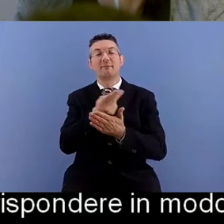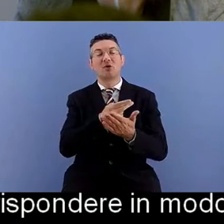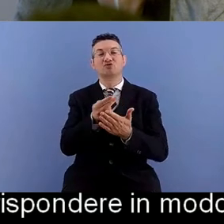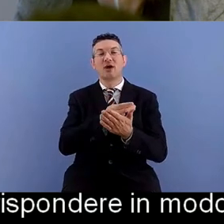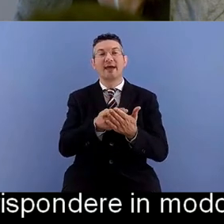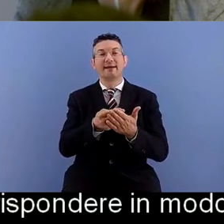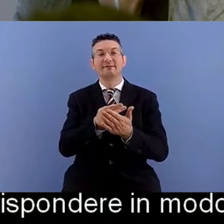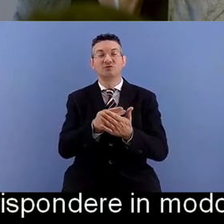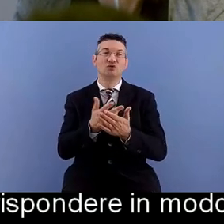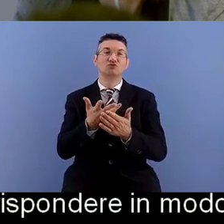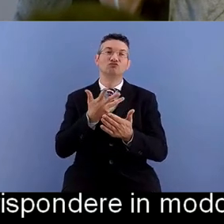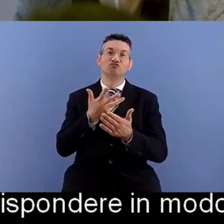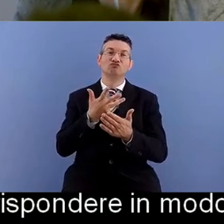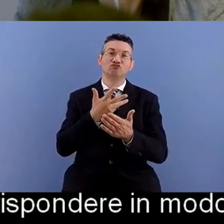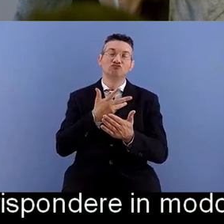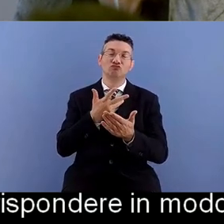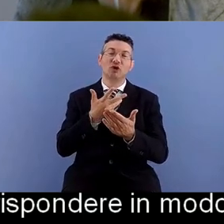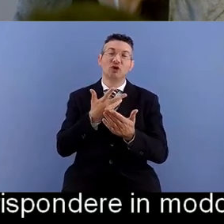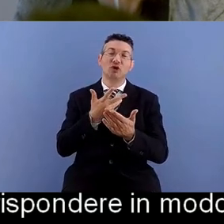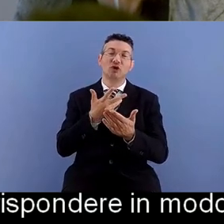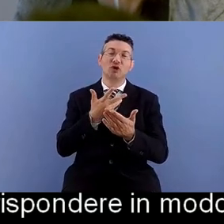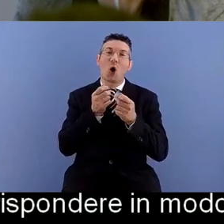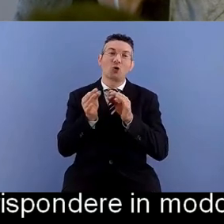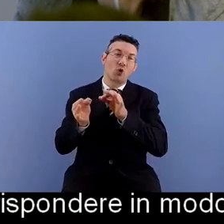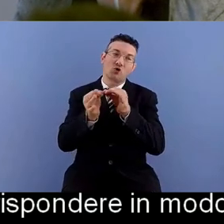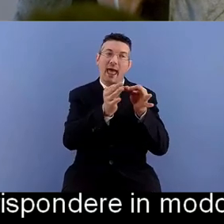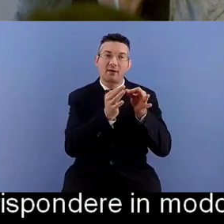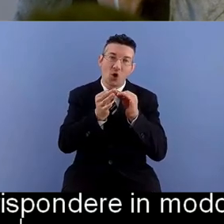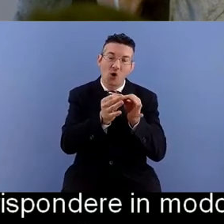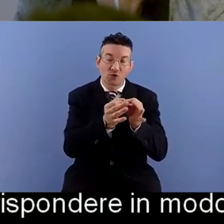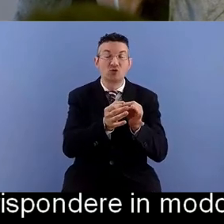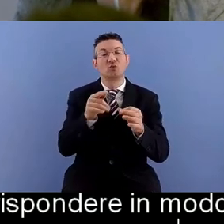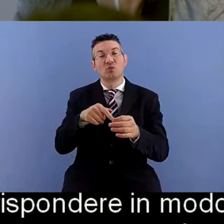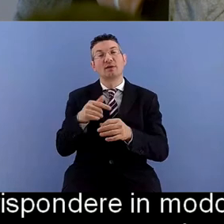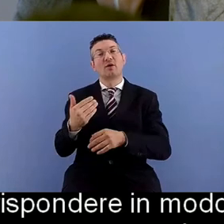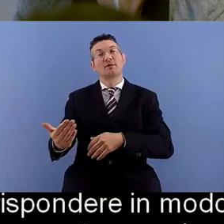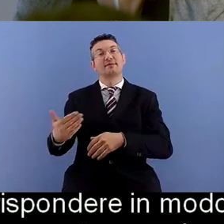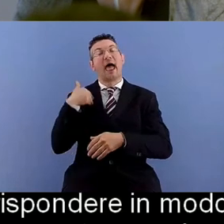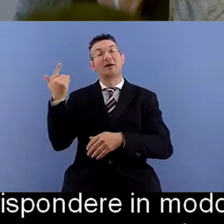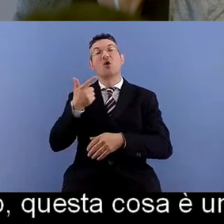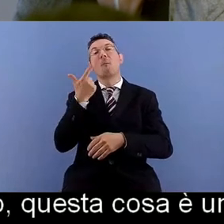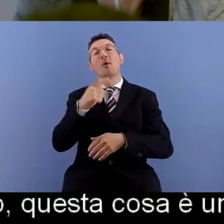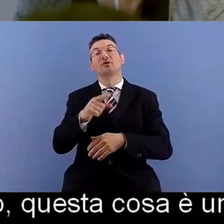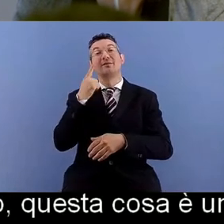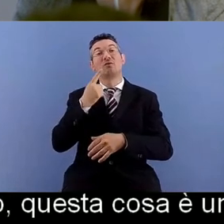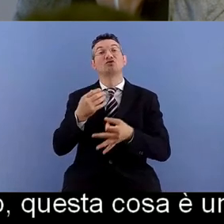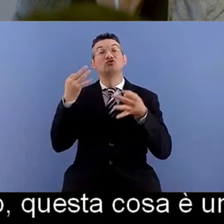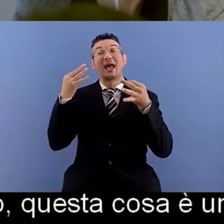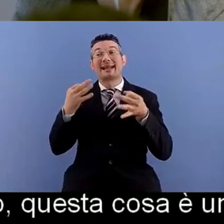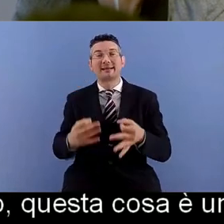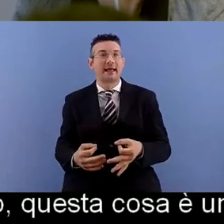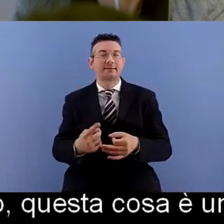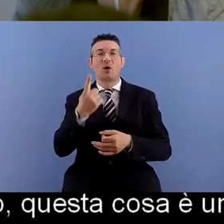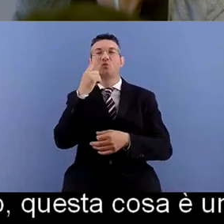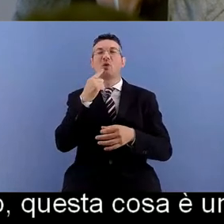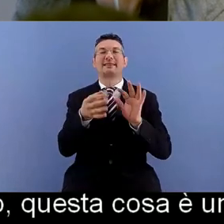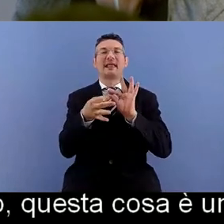è un danno. È un danno perché il fatto di non avere una certezza, di non avere una definizione